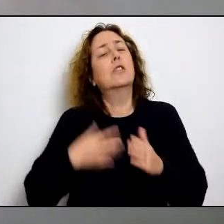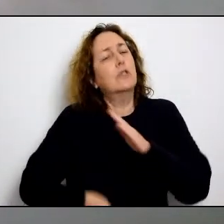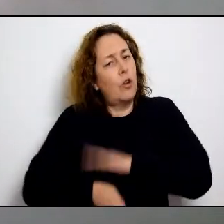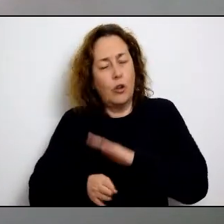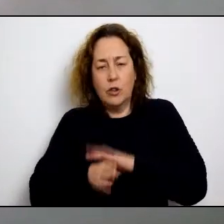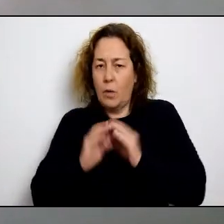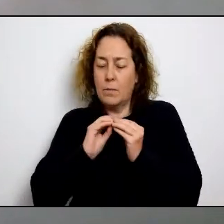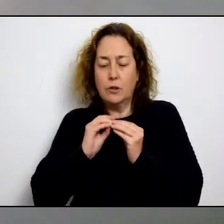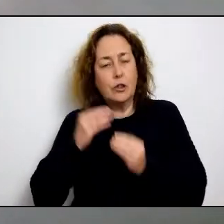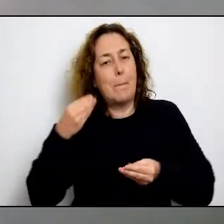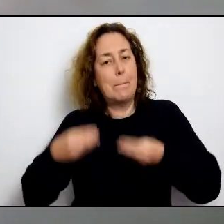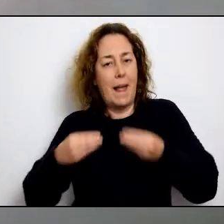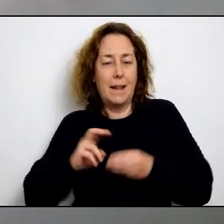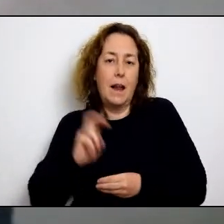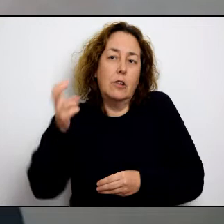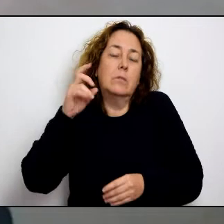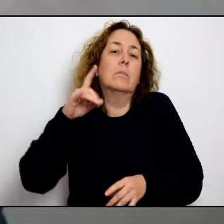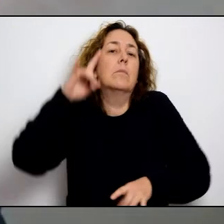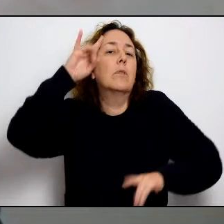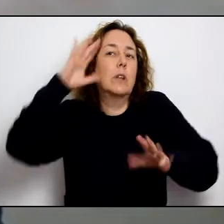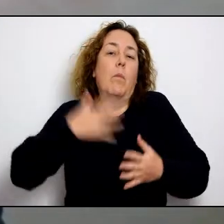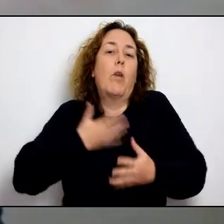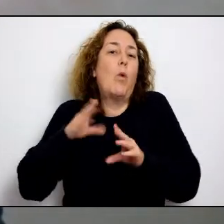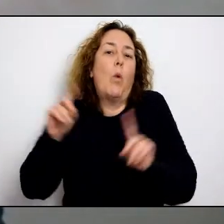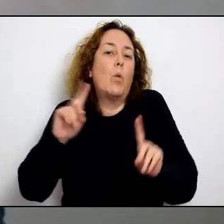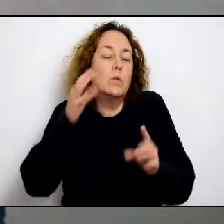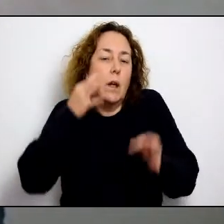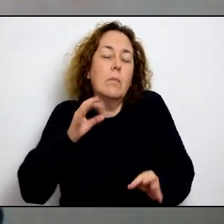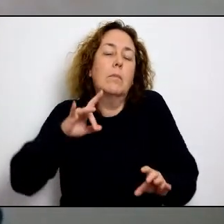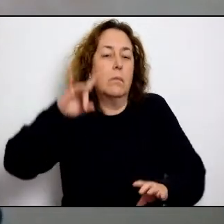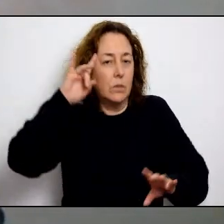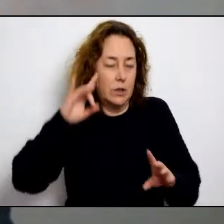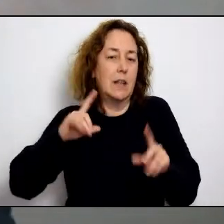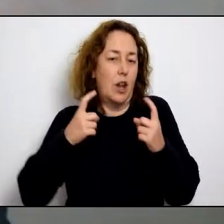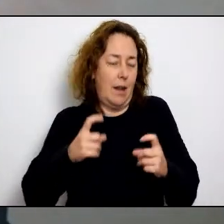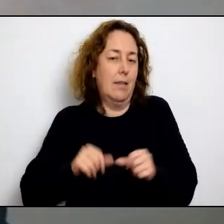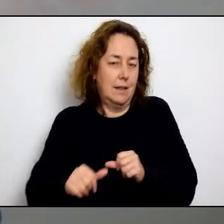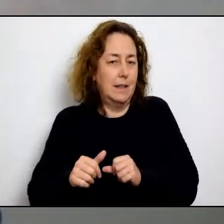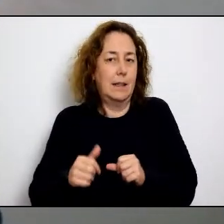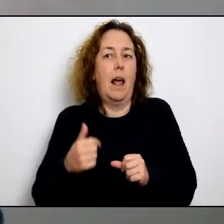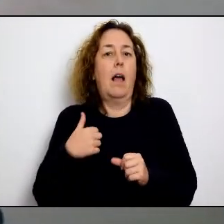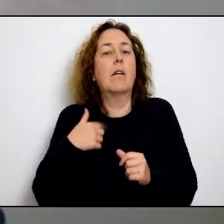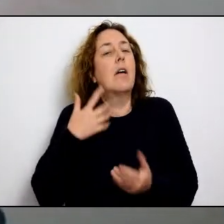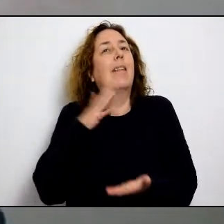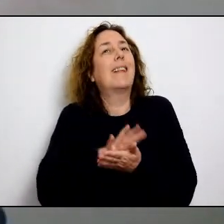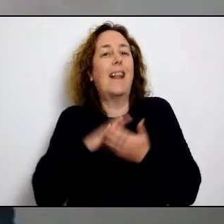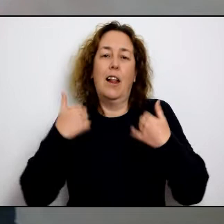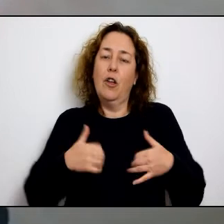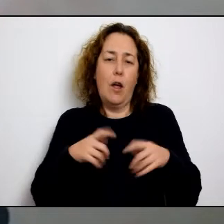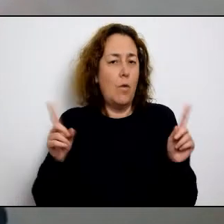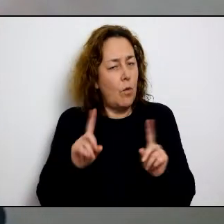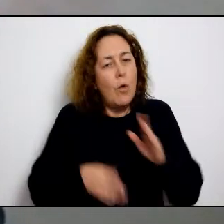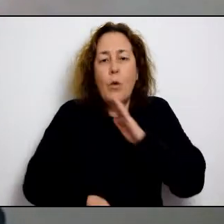Mateu Orfila segueix fent de nivell interès les pantalles. Com dic, no aturam la producció de material alternatiu a l'espera de no haver-lo de fer servir,